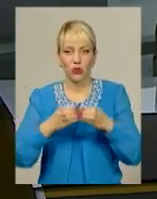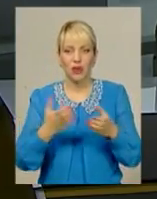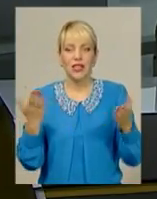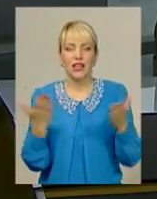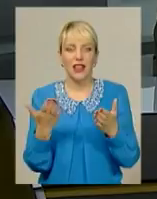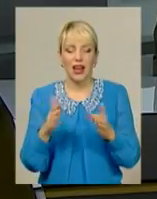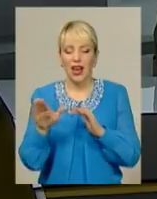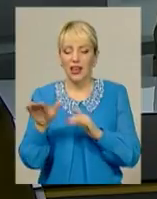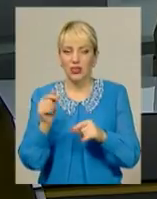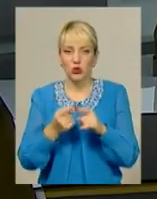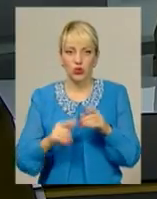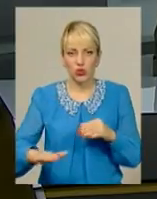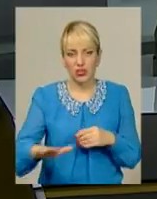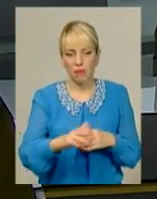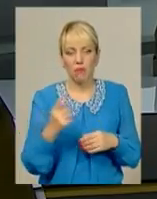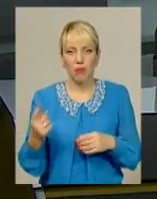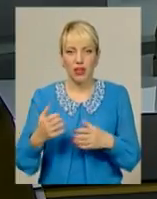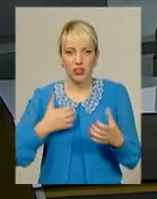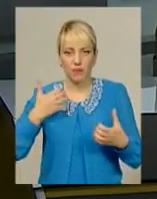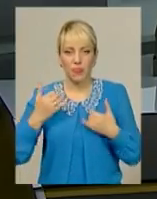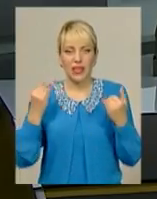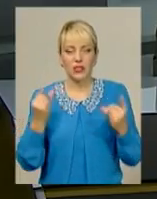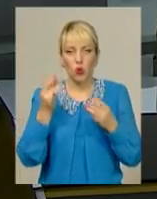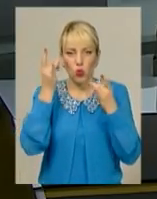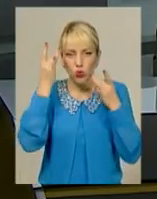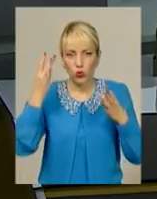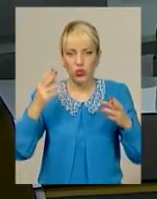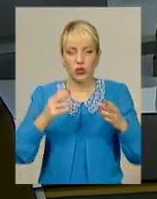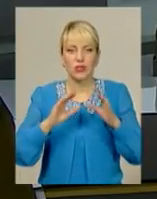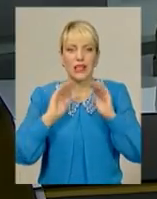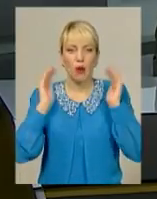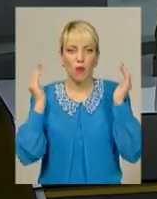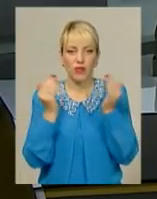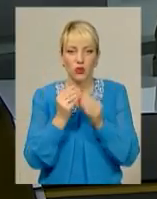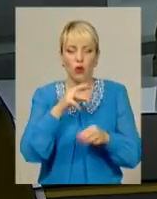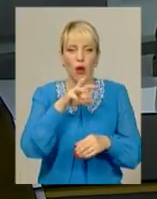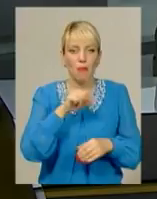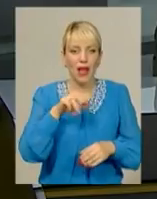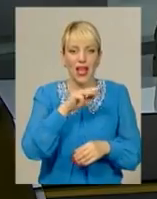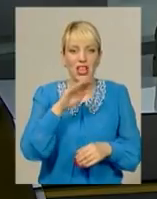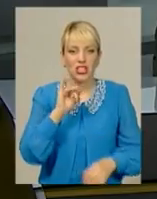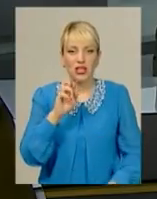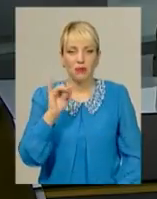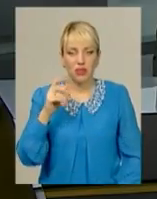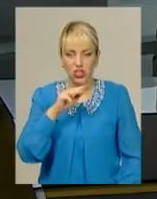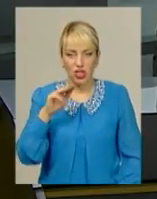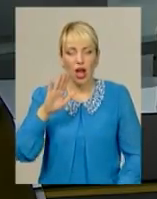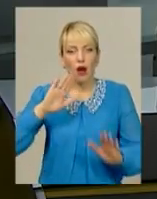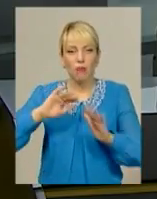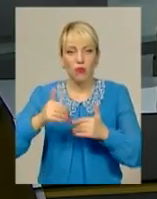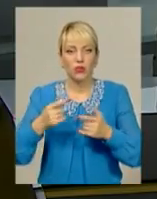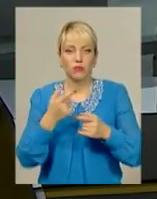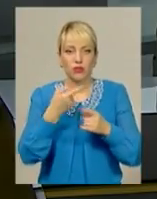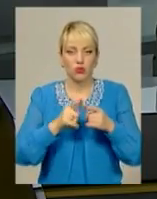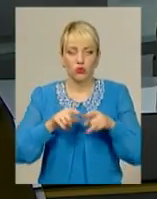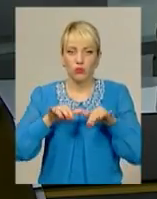територію. Першими забили на сполох в історико-культурному заповіднику Межибіж. Потім за справу взялись в обласному управлінні